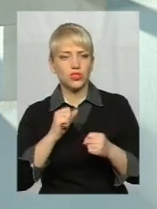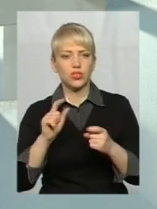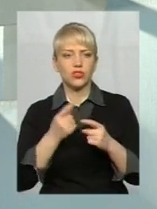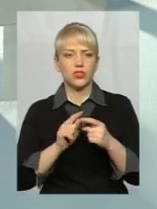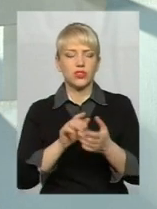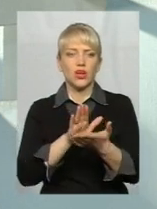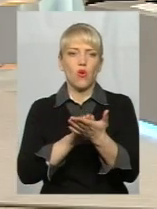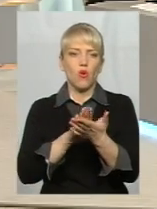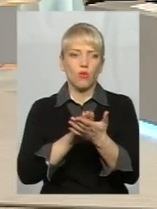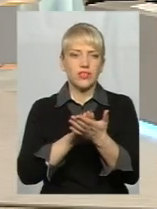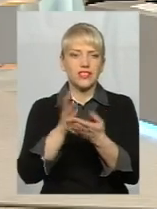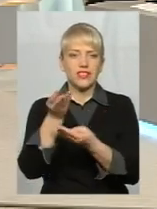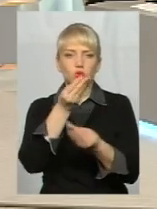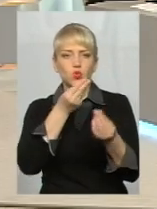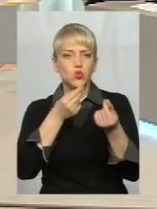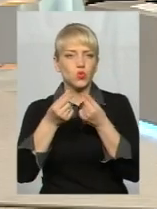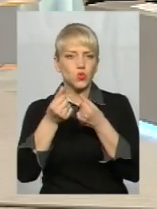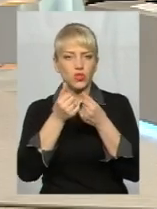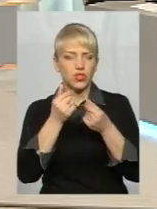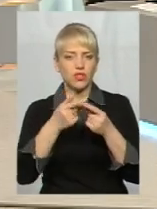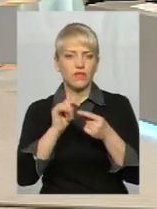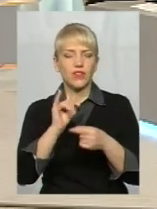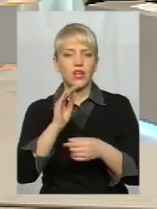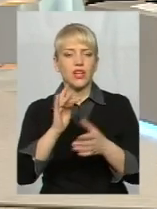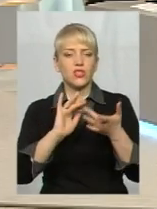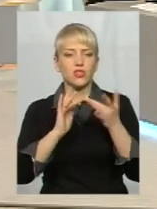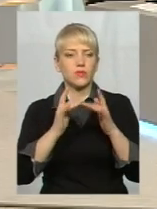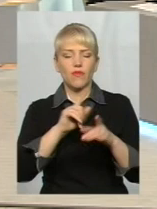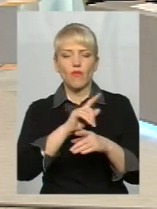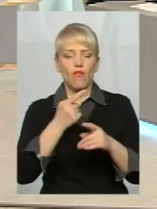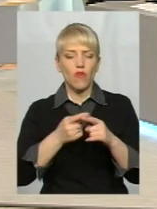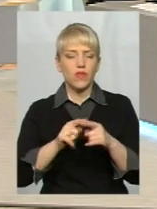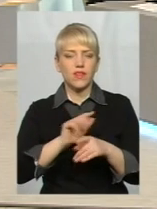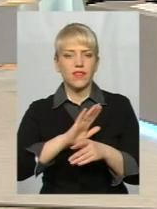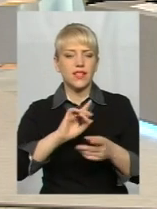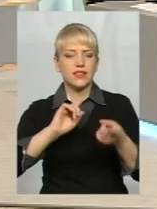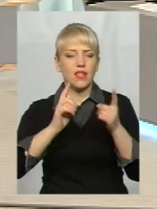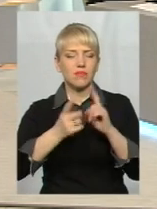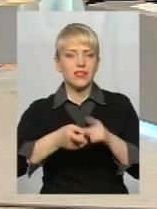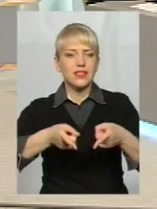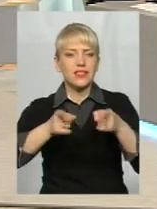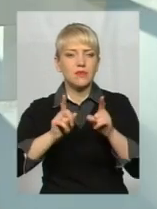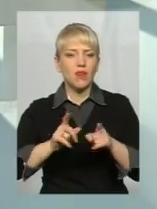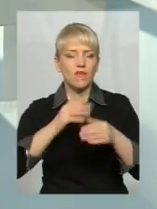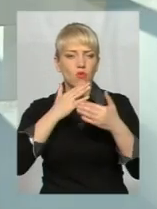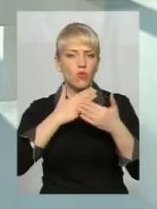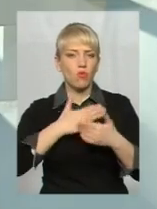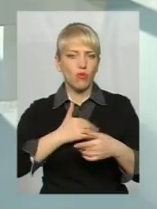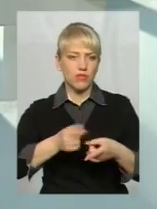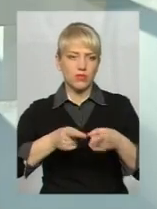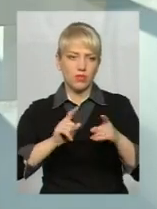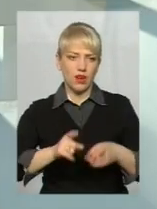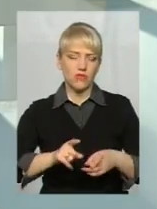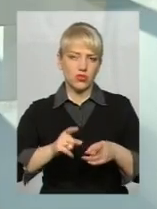оплески штучні в соцмережах, вони не замінюють справжньої любові, справжньої дружби. І коли дитина першить